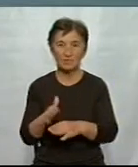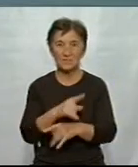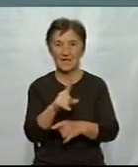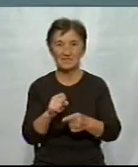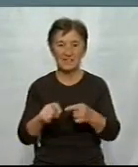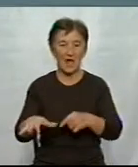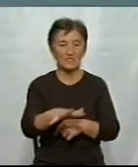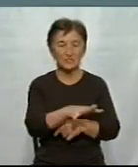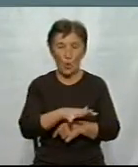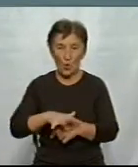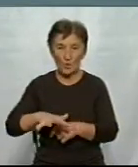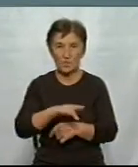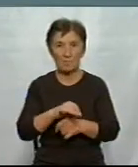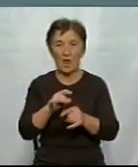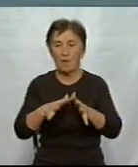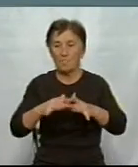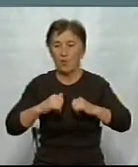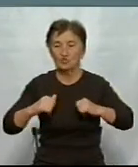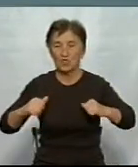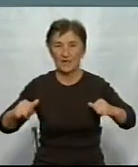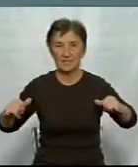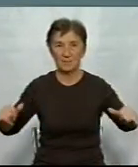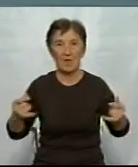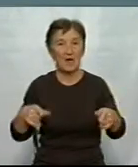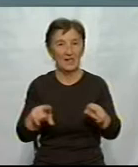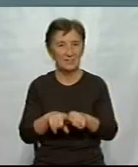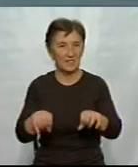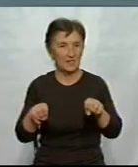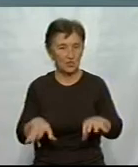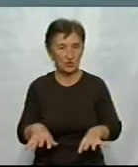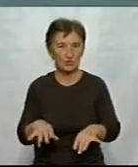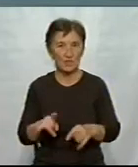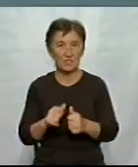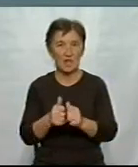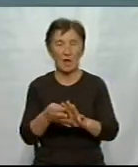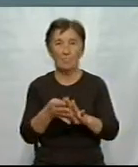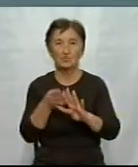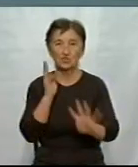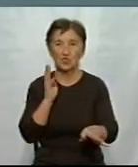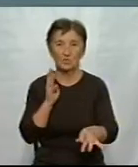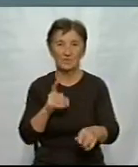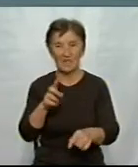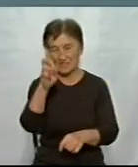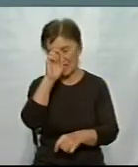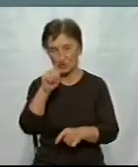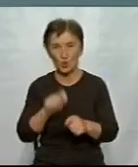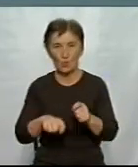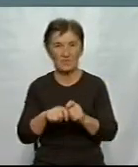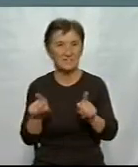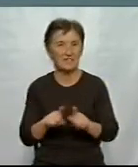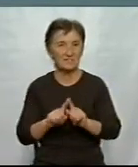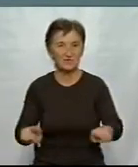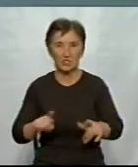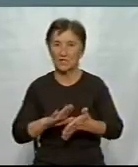карантинними зонами за рівнем поширення коронавірусу. Таке рішення ухвалили на позачерговому засіданні Держкомісії з питань надзвичайної